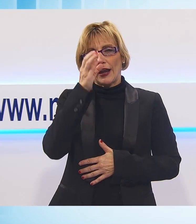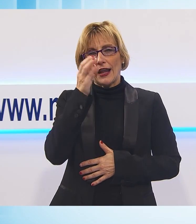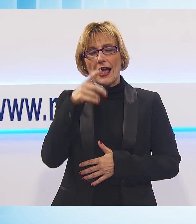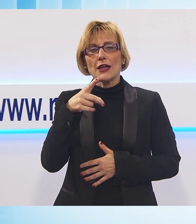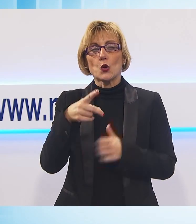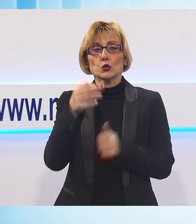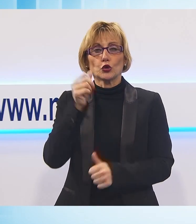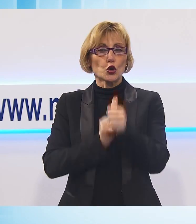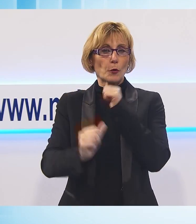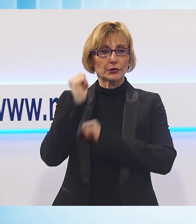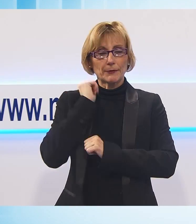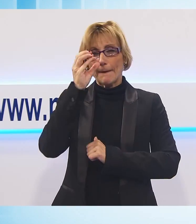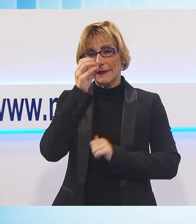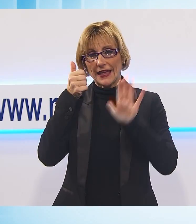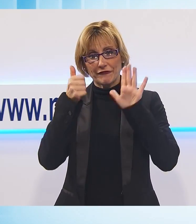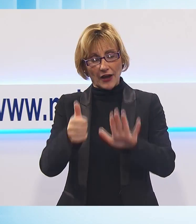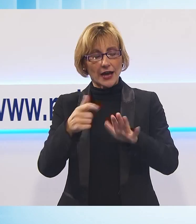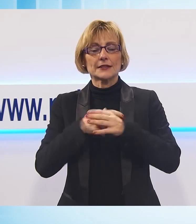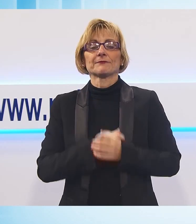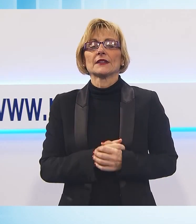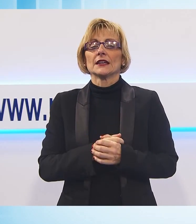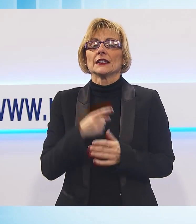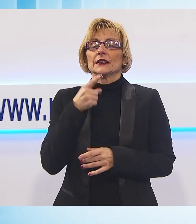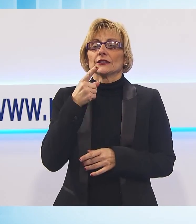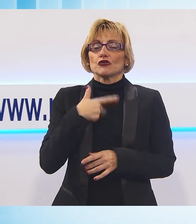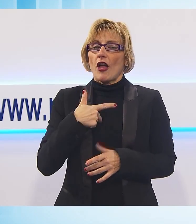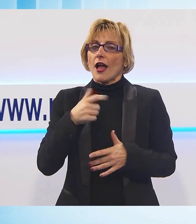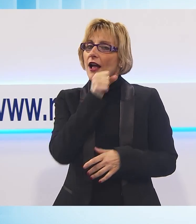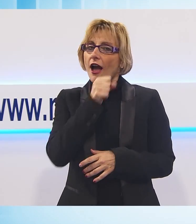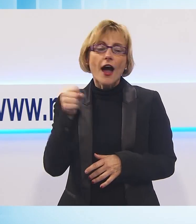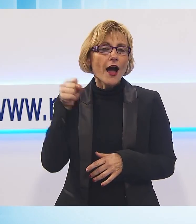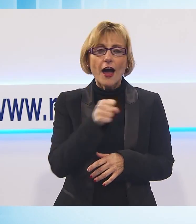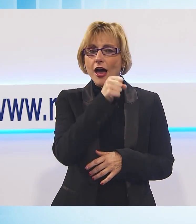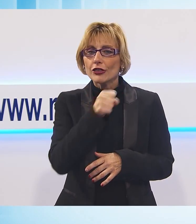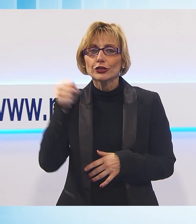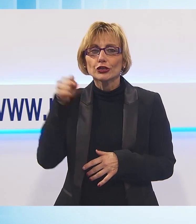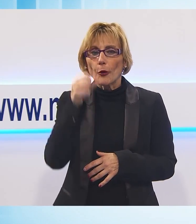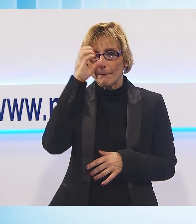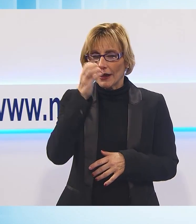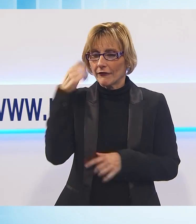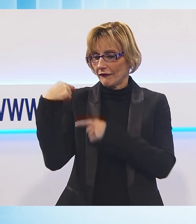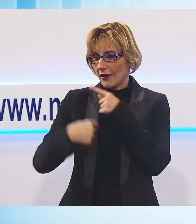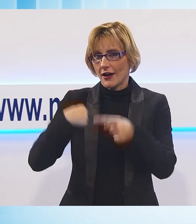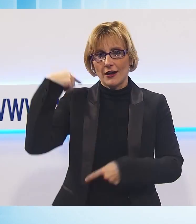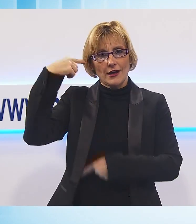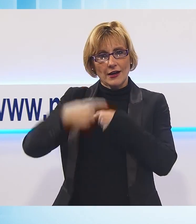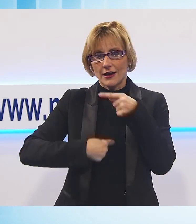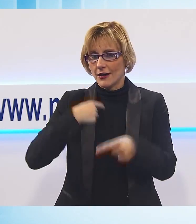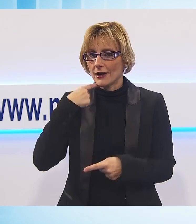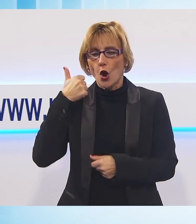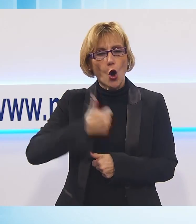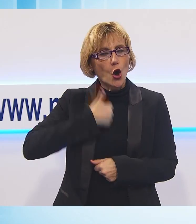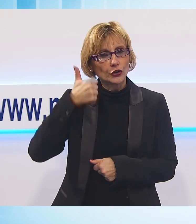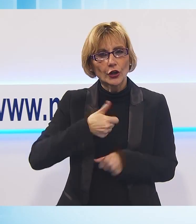'Epifania, nella nostra provincia è ancora molto celebrato e apprezzato il canto della Befana. È un rito che si rinnova di anno in anno. Gruppi di